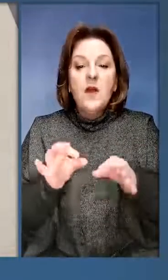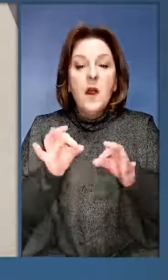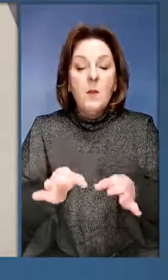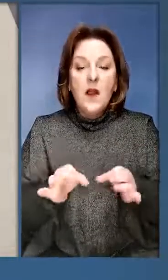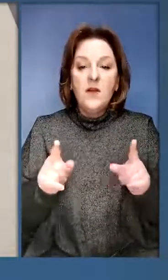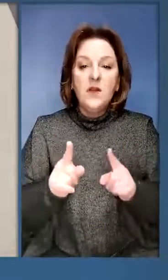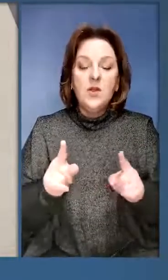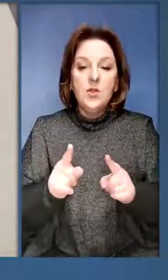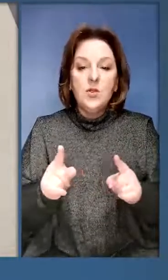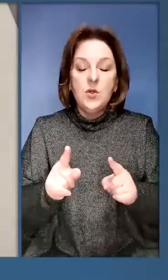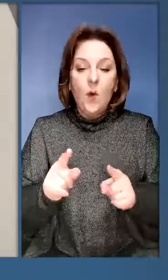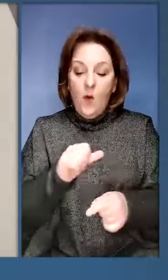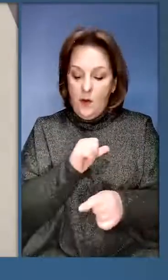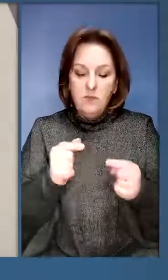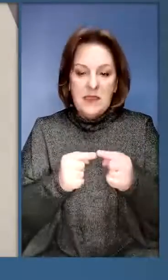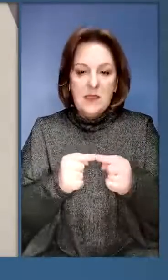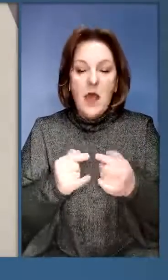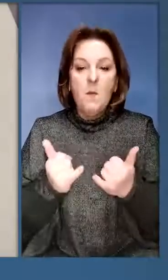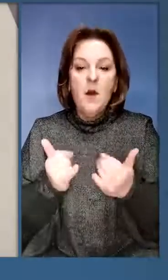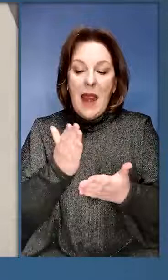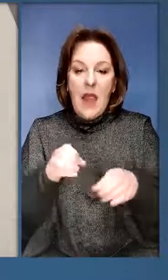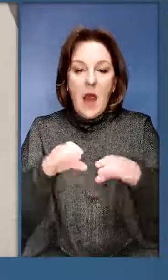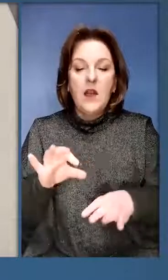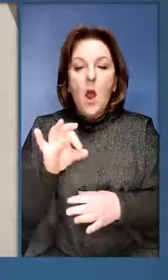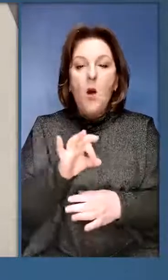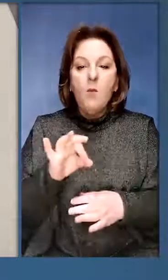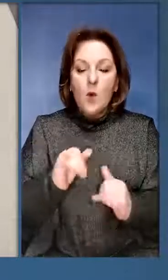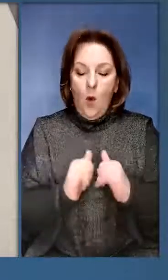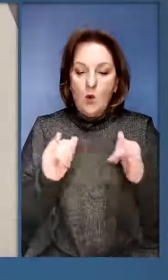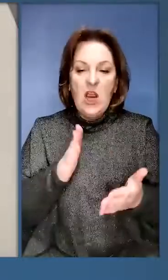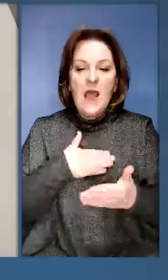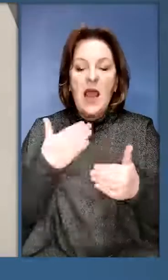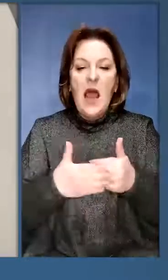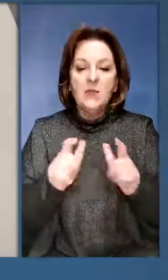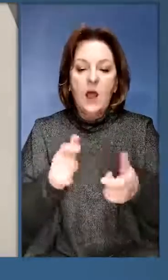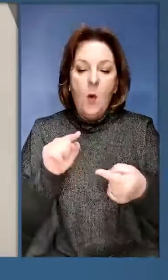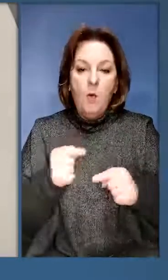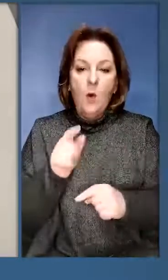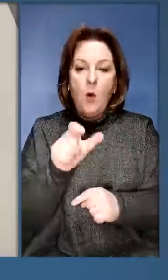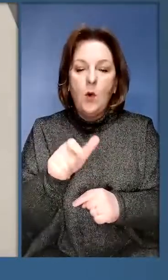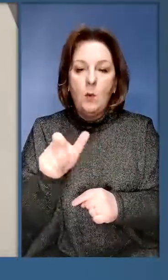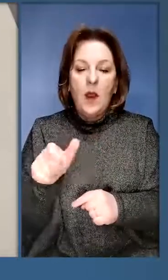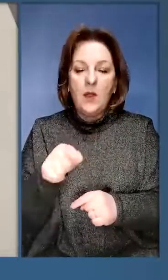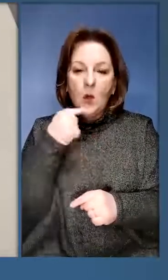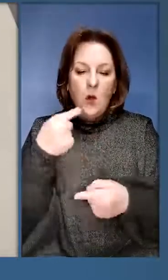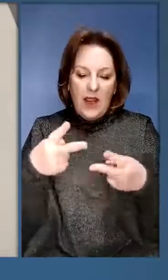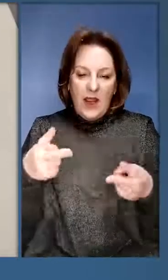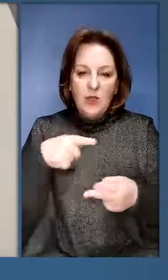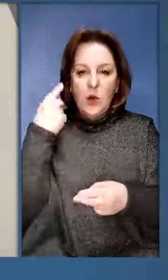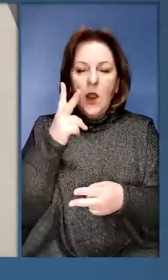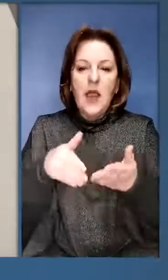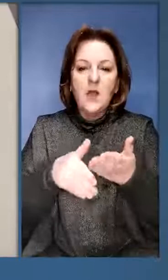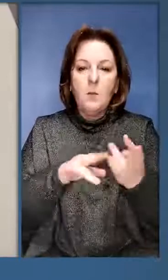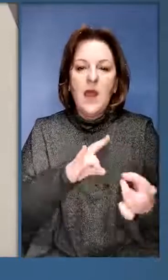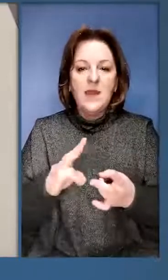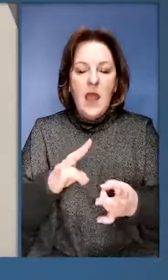Вважаю правильним, що саме сьогодні є рішення про розширення наших санкцій проти громадян Росії та